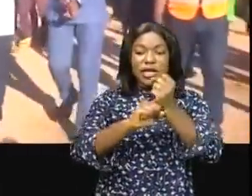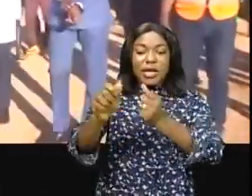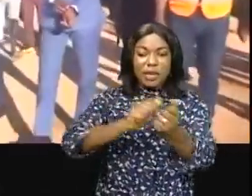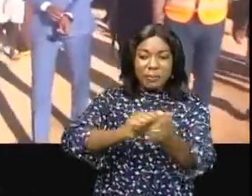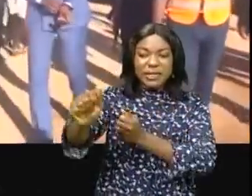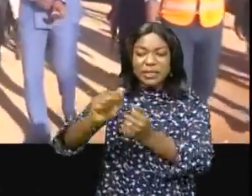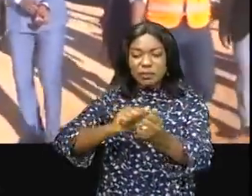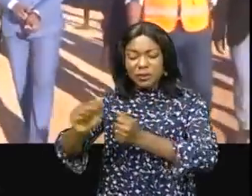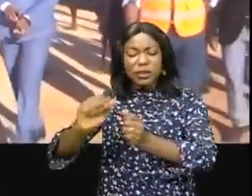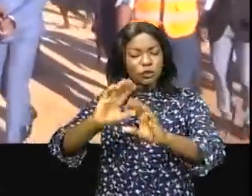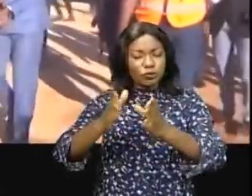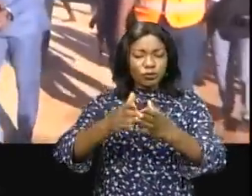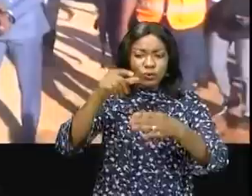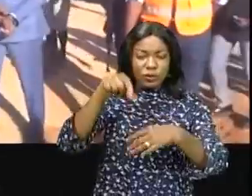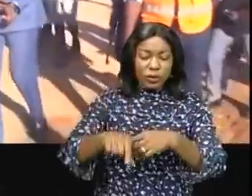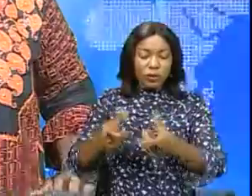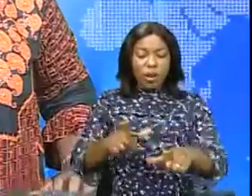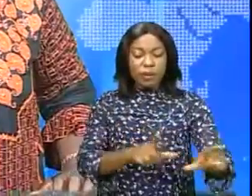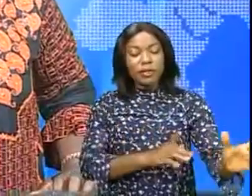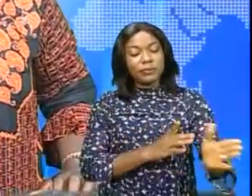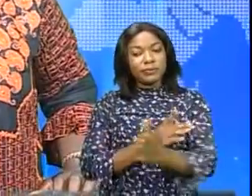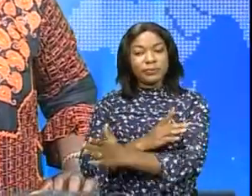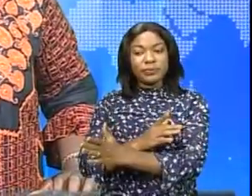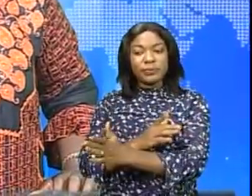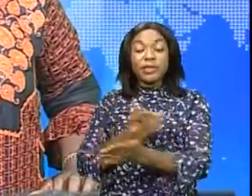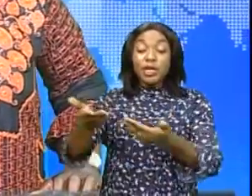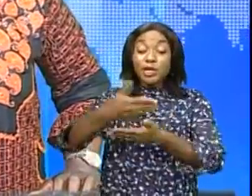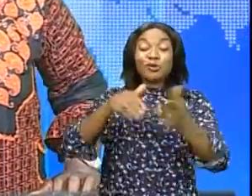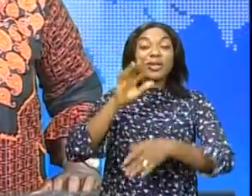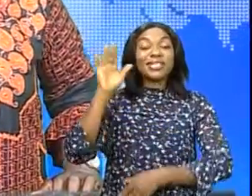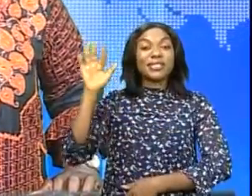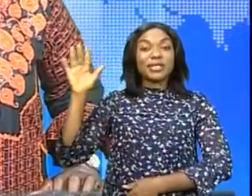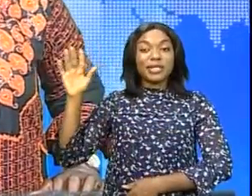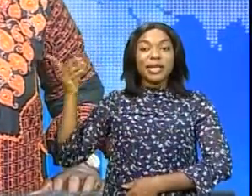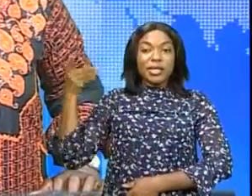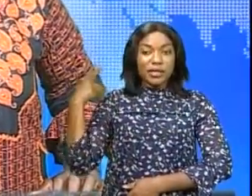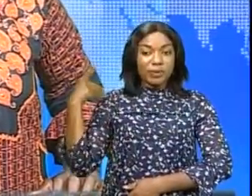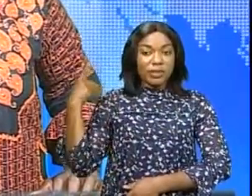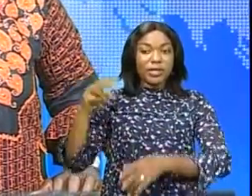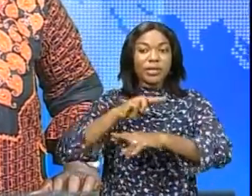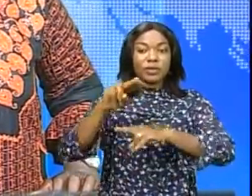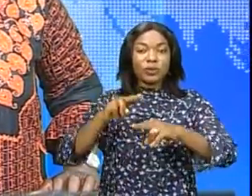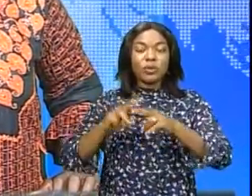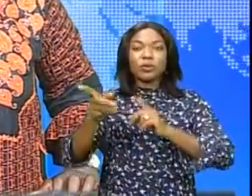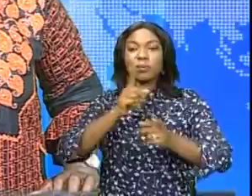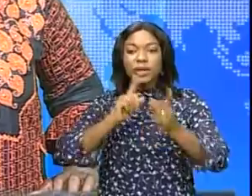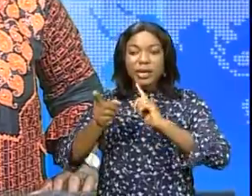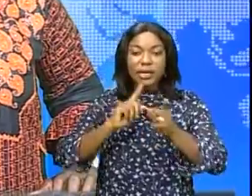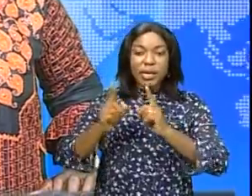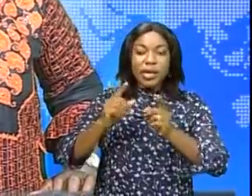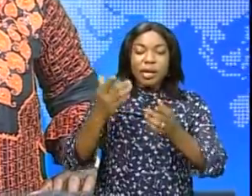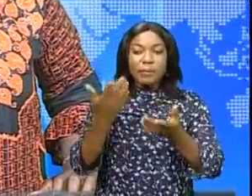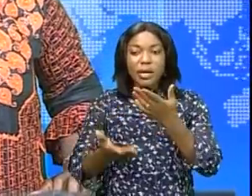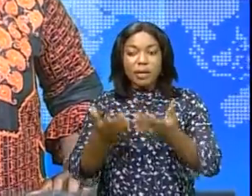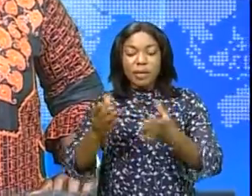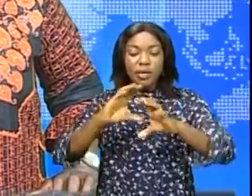circulation dans la capitale du Cuivre. Retour à Kinshasa, où les députés nationaux ont réagi par rapport à la mise sur pied